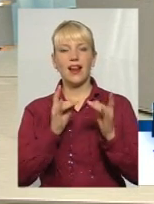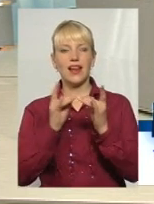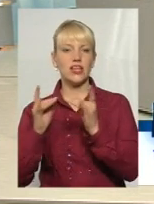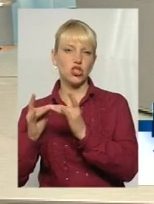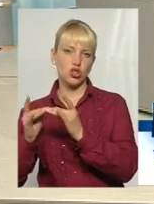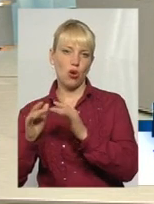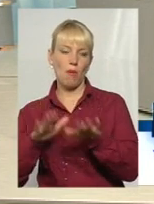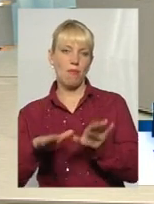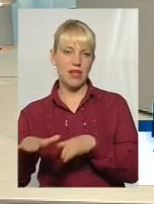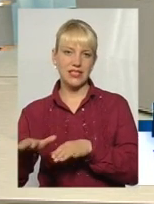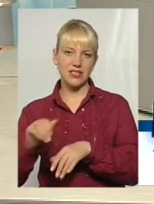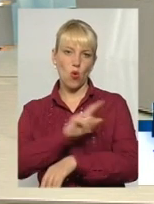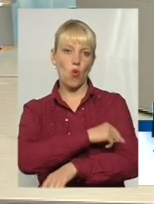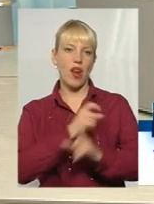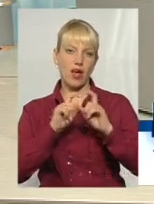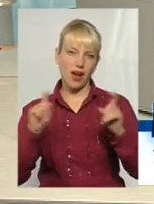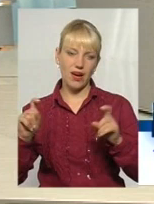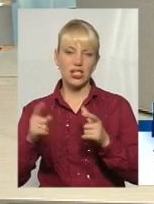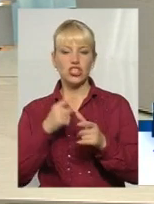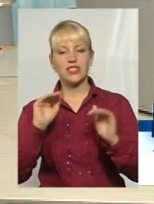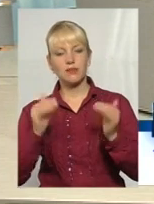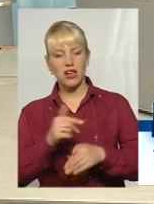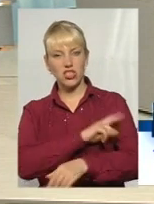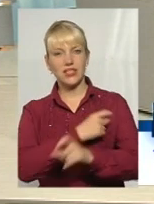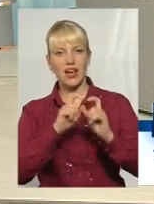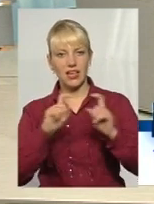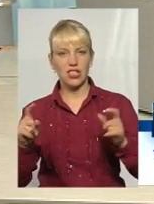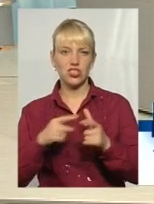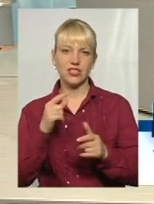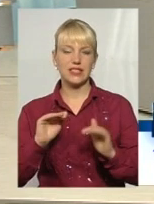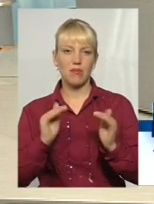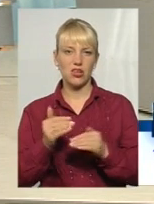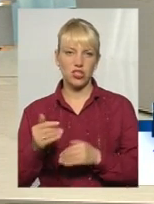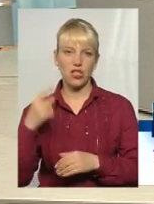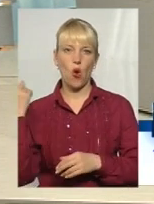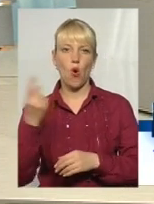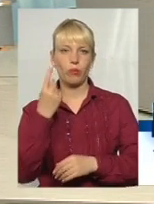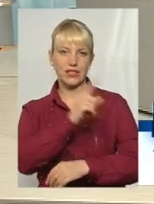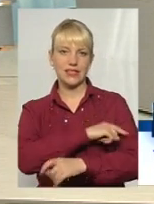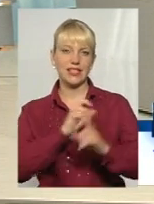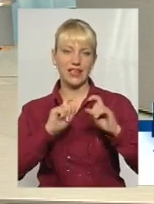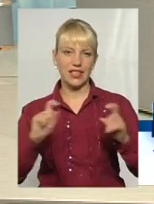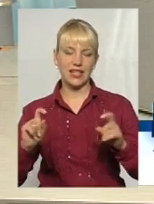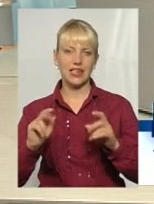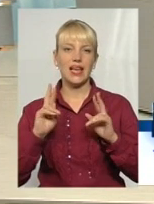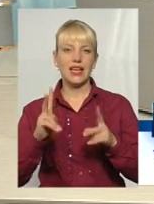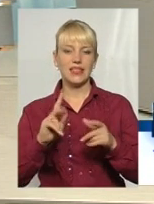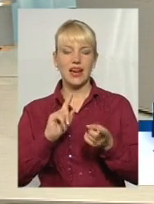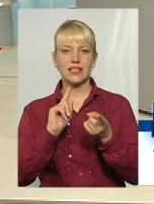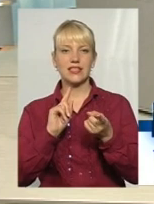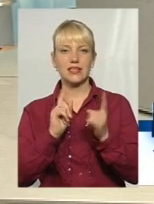лікарень? І наскільки є ще зменші? Чи зменшиться кількість обласних лікарень? І як зміниться